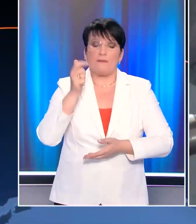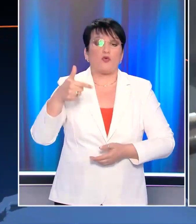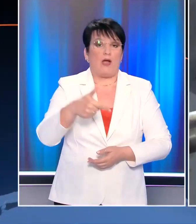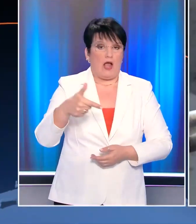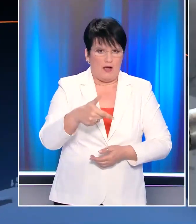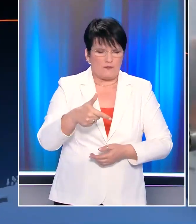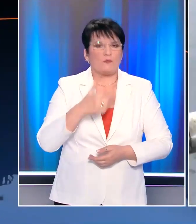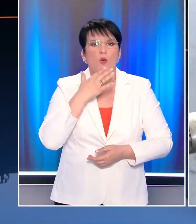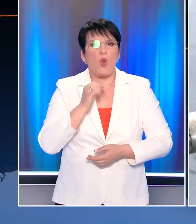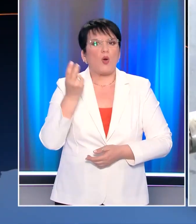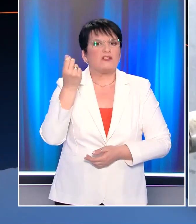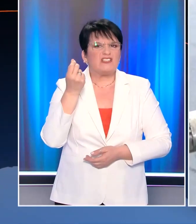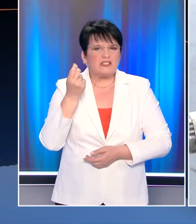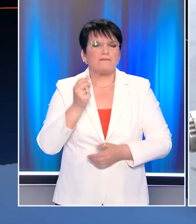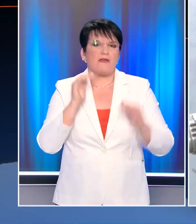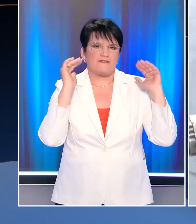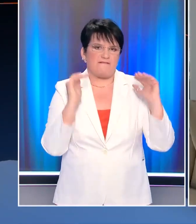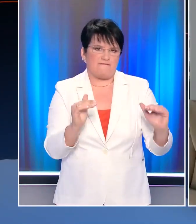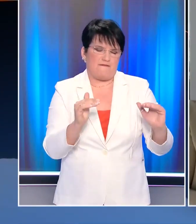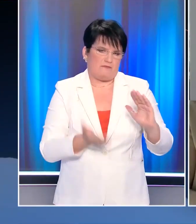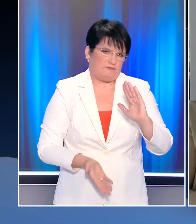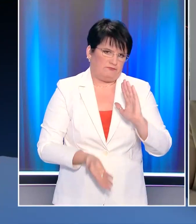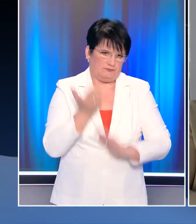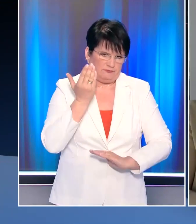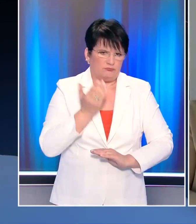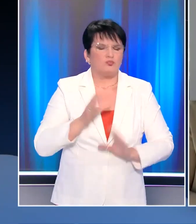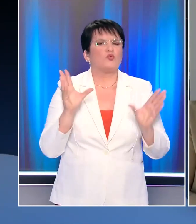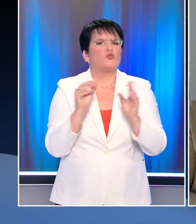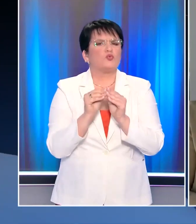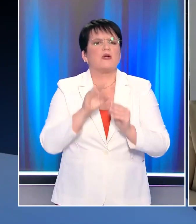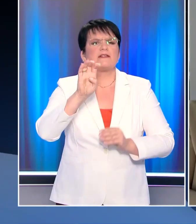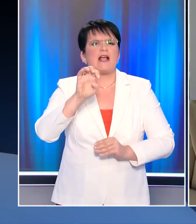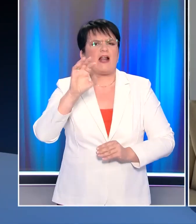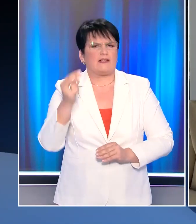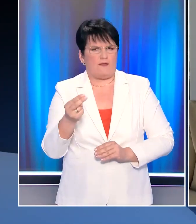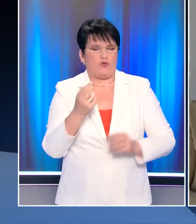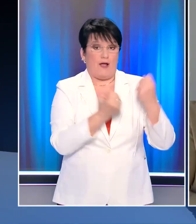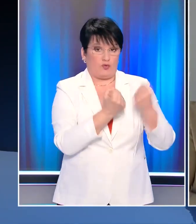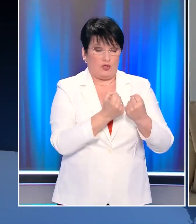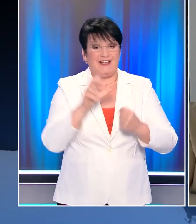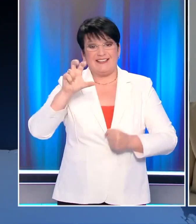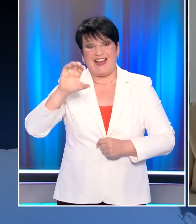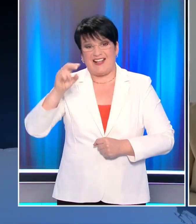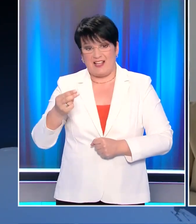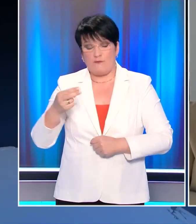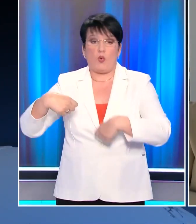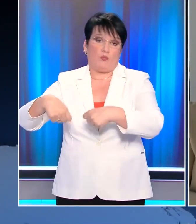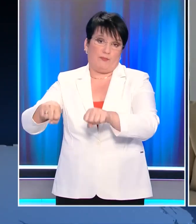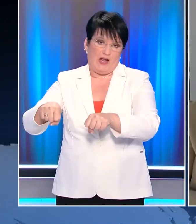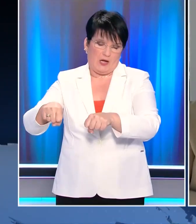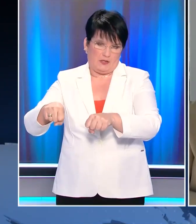Υπότιτλοι AUTHORWAVE Το ποσό της επιδότησης είναι 40 ευρώ για τα αυτοκίνητα και 30 ευρώ για τις